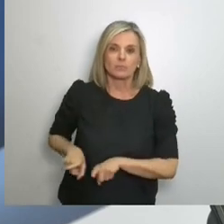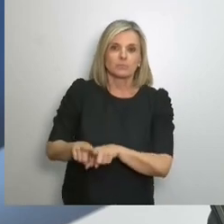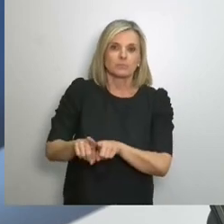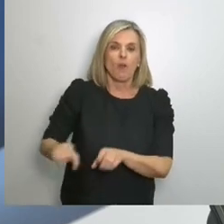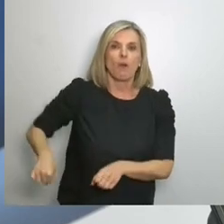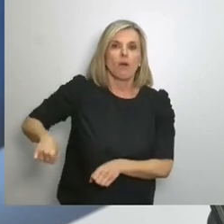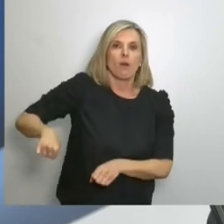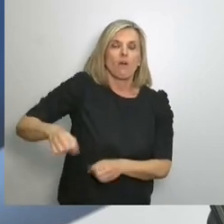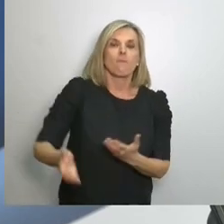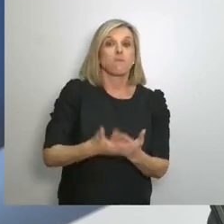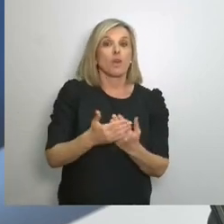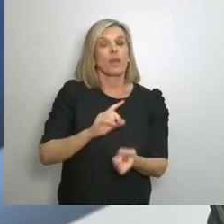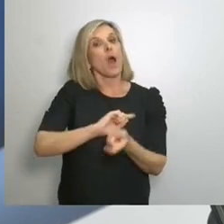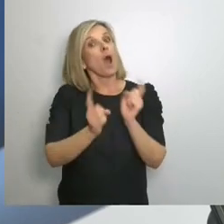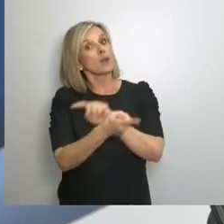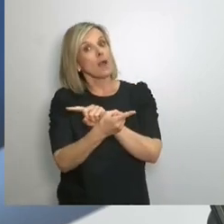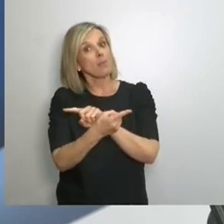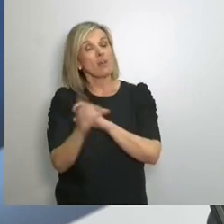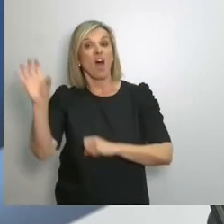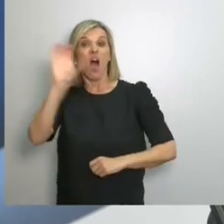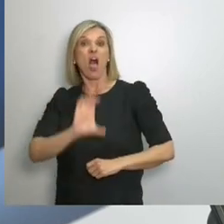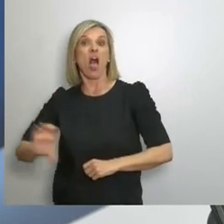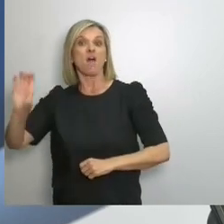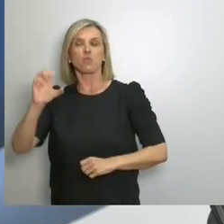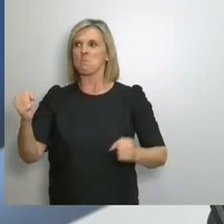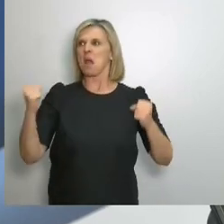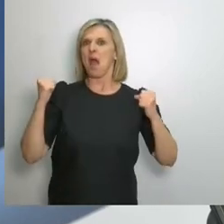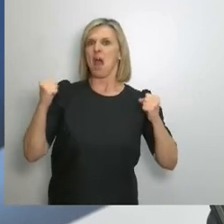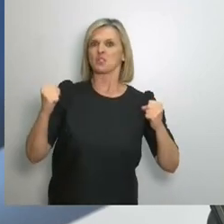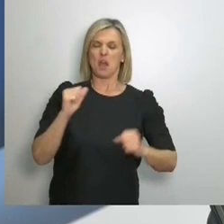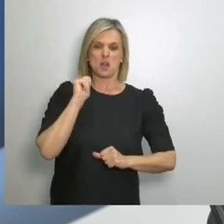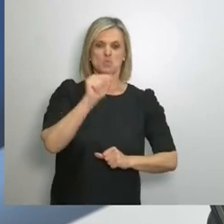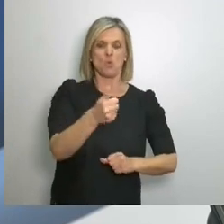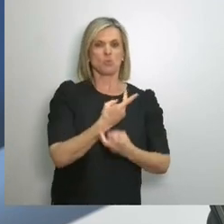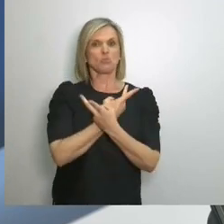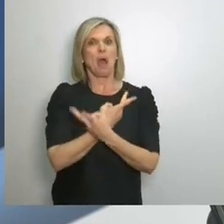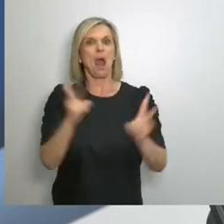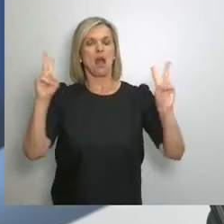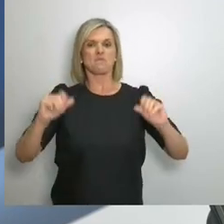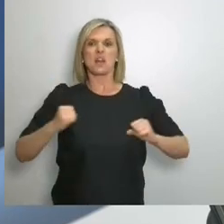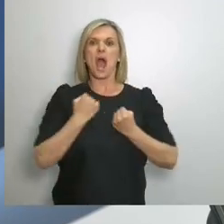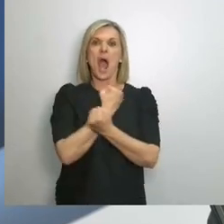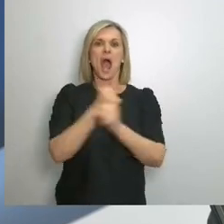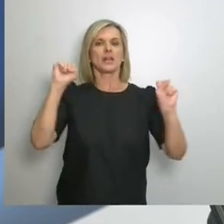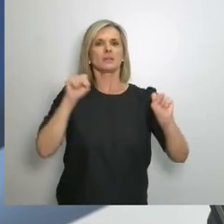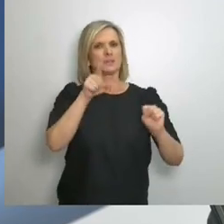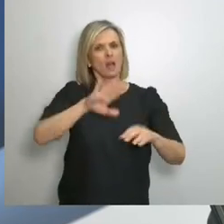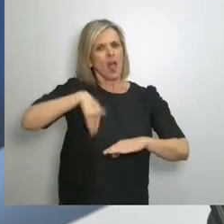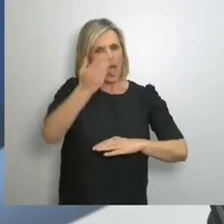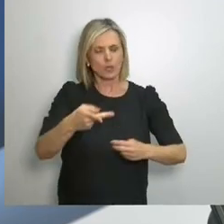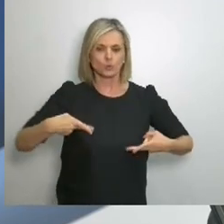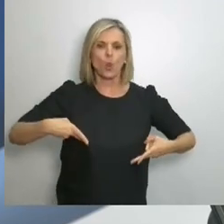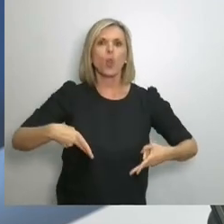προηγμένες ευρωπαϊκές χώρες που χαρίζουν στα αμαία ασφάλεια και αυτονομία Αρκεί να κάνει κανείς μια βόλτα σε